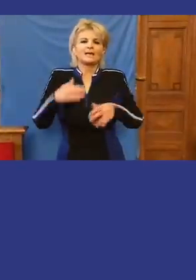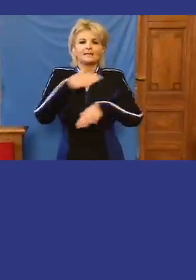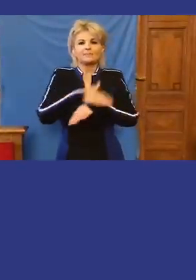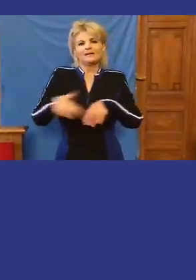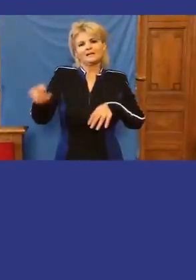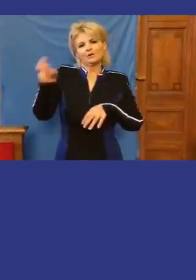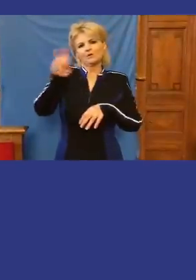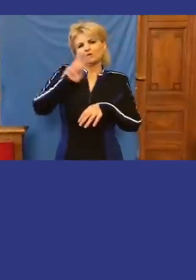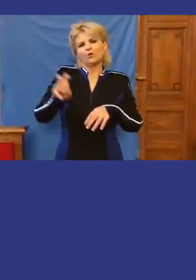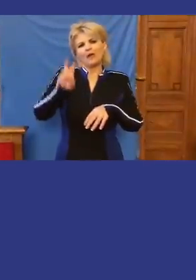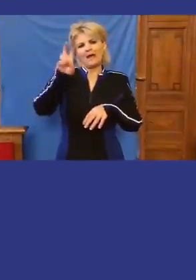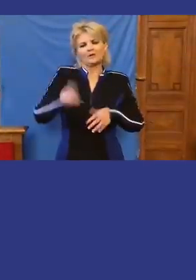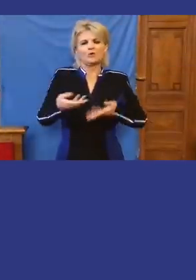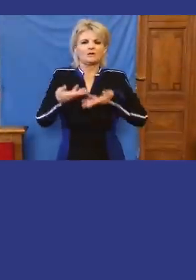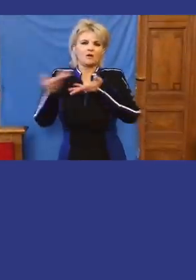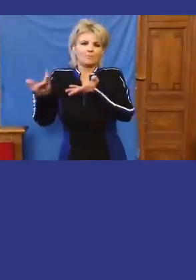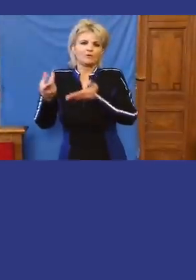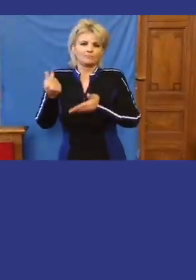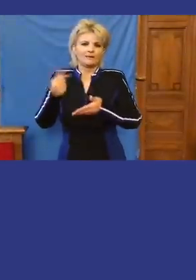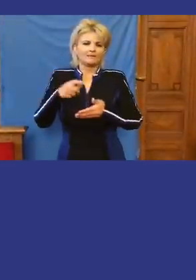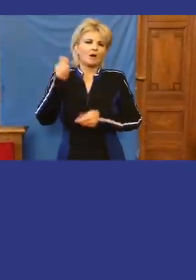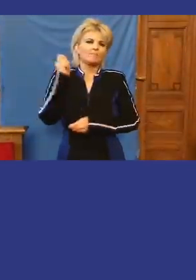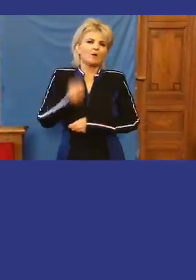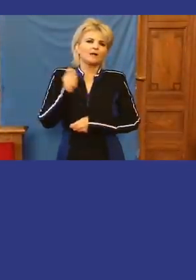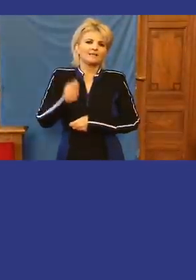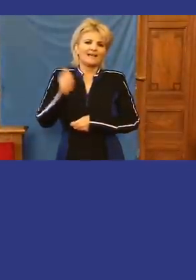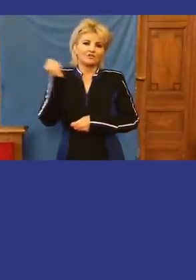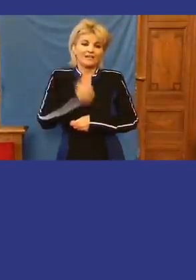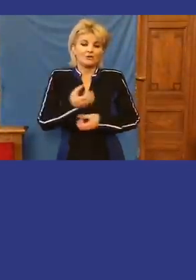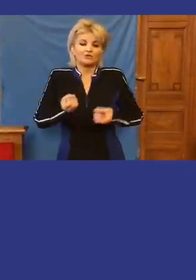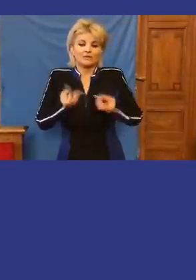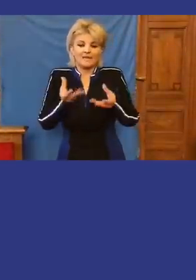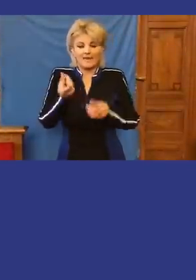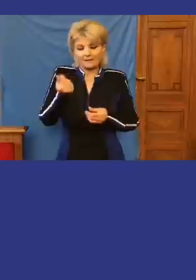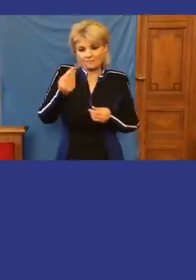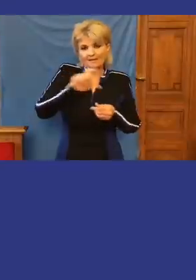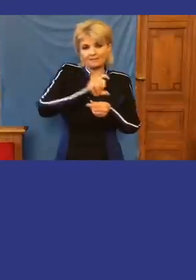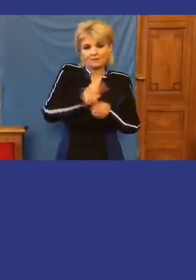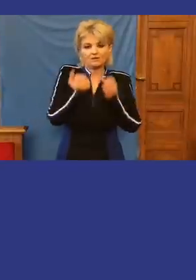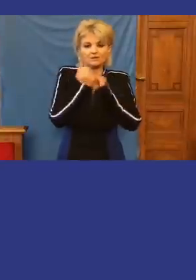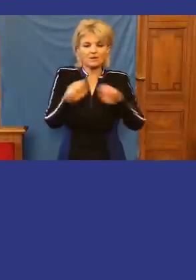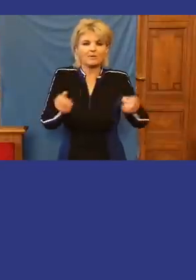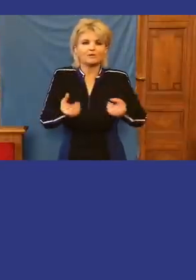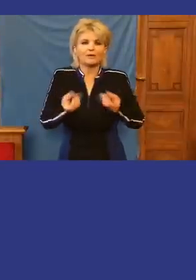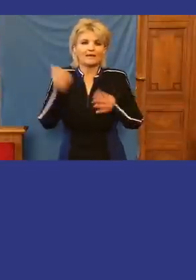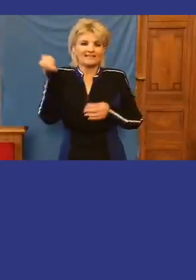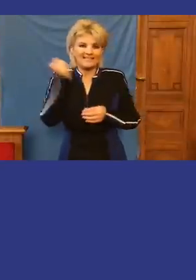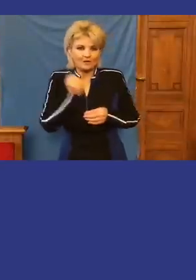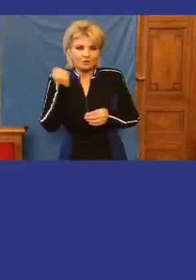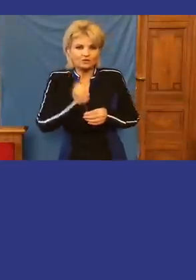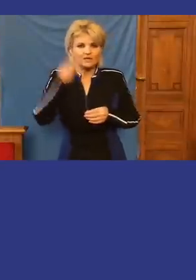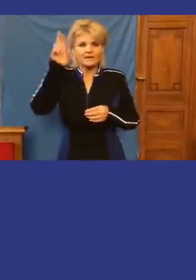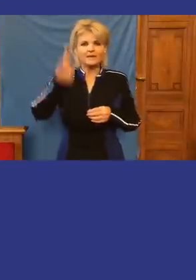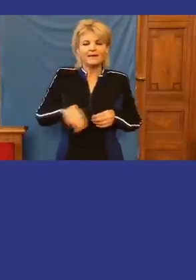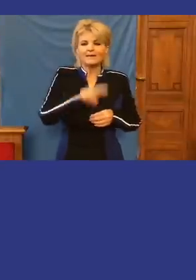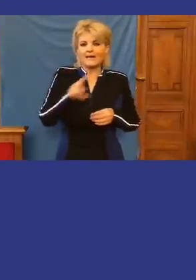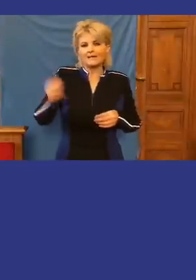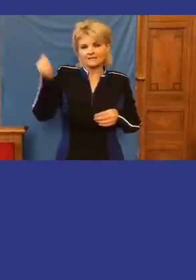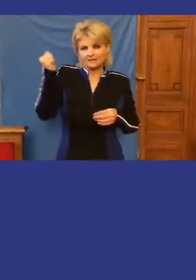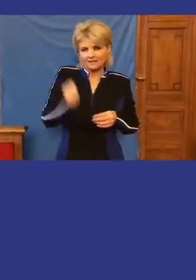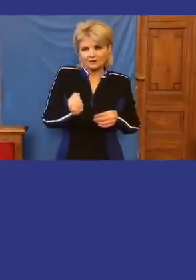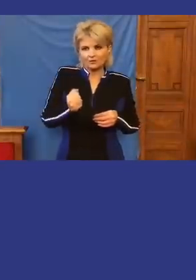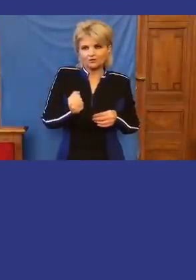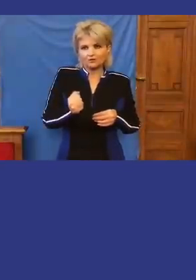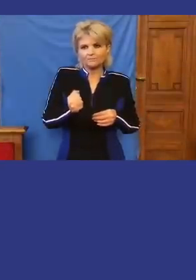Jó, ez hazaárulás. A baltás gyilkost kiengedni pénzért, egy gyilkost szabadon engedni, egy keresztény gyilkos azért